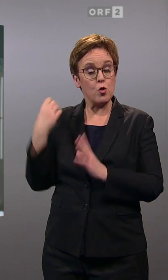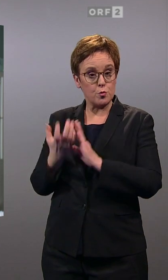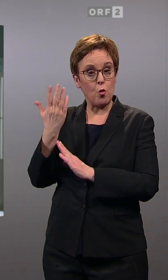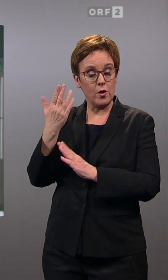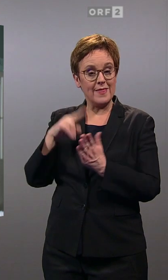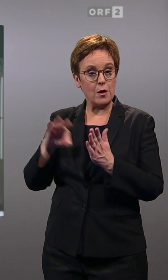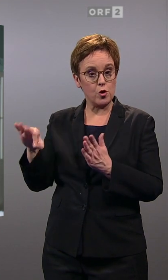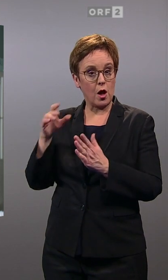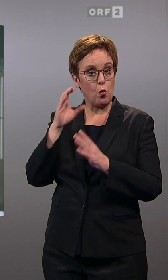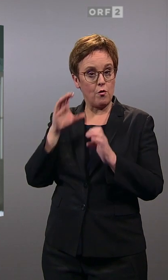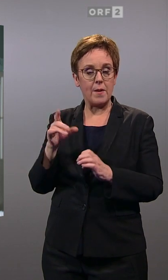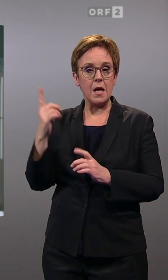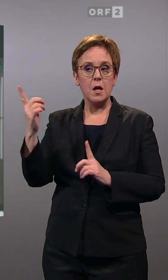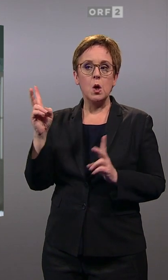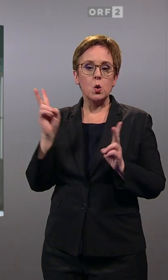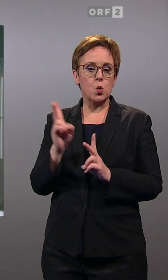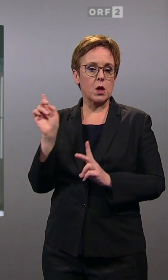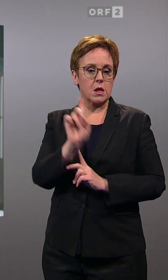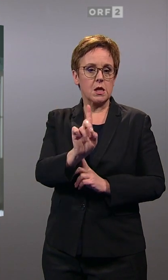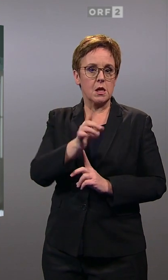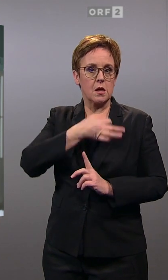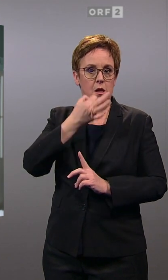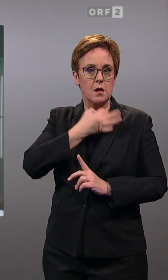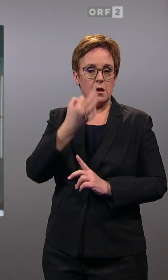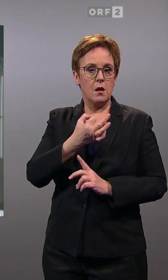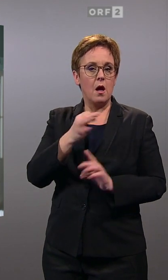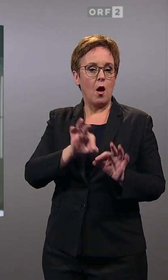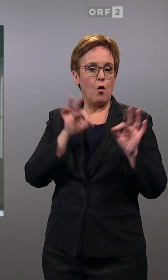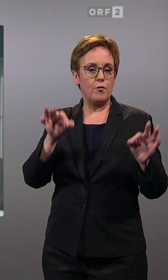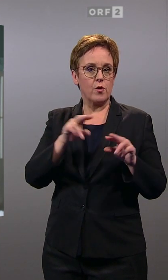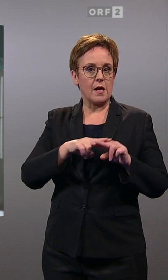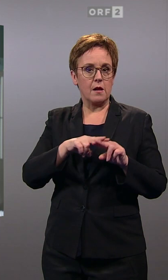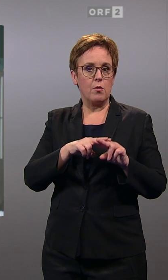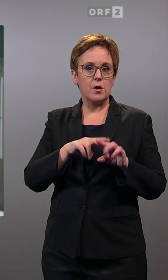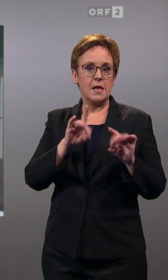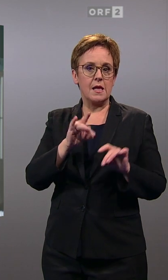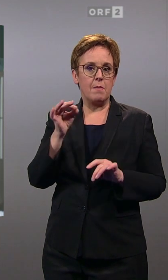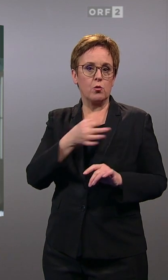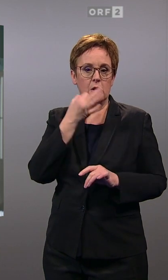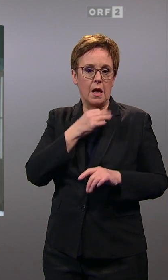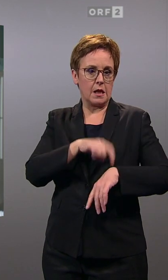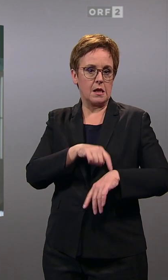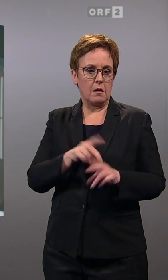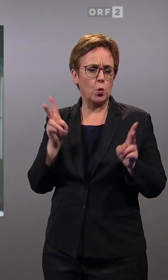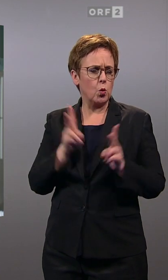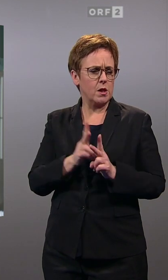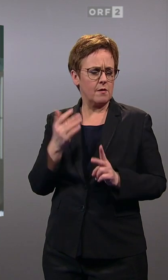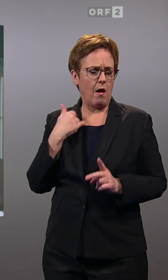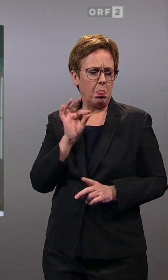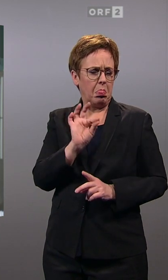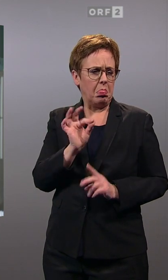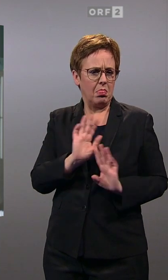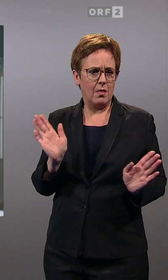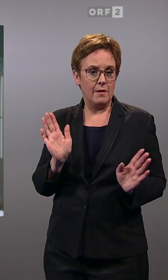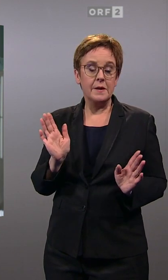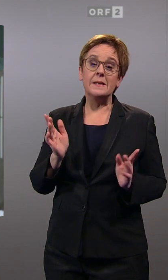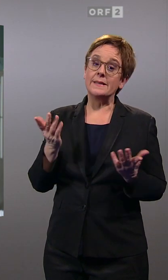hatte nur einen kurzen Auftritt im Wahlkampf, nämlich beim Wahlkampfauftrag in St. Pölten mit einer 10-minütigen Redezeit. Angesichts